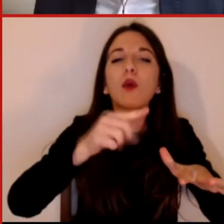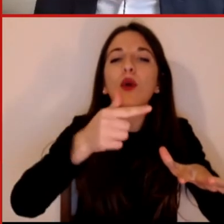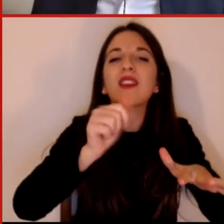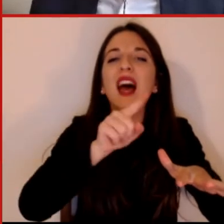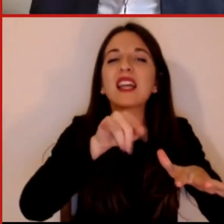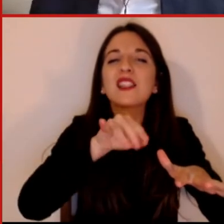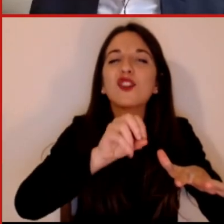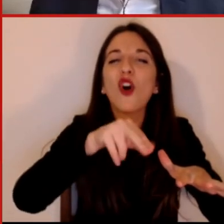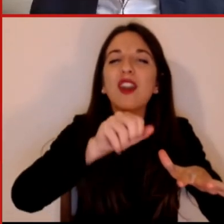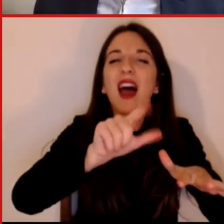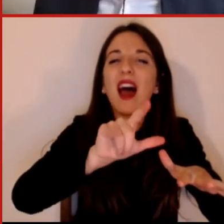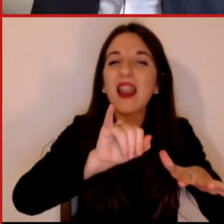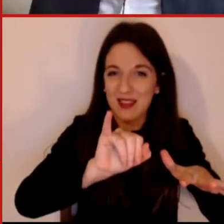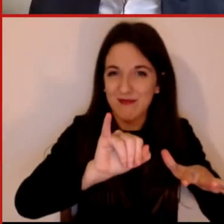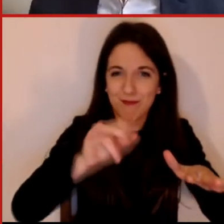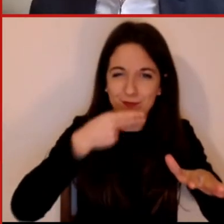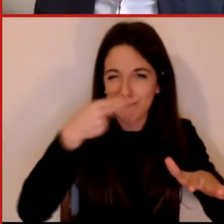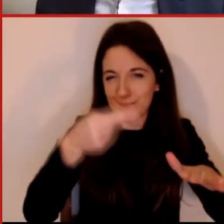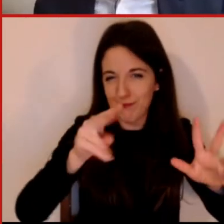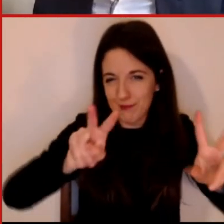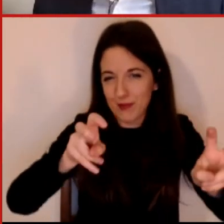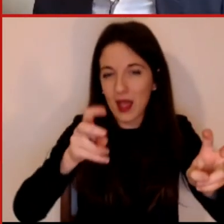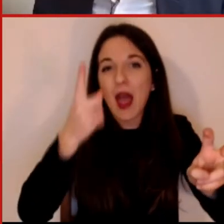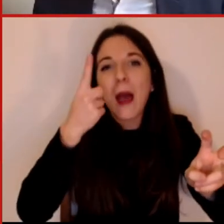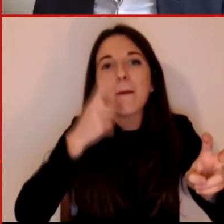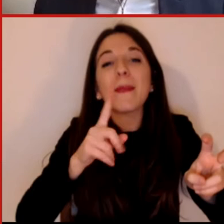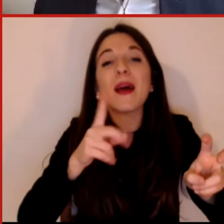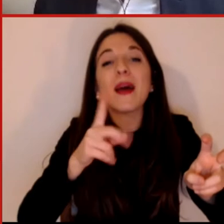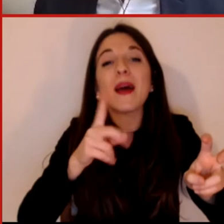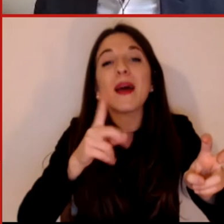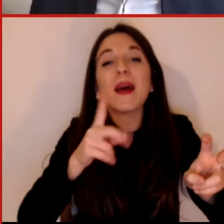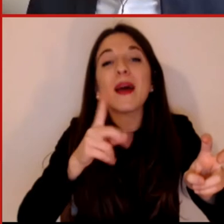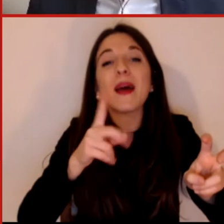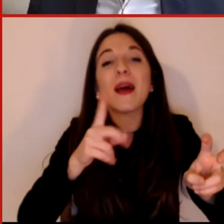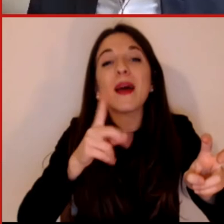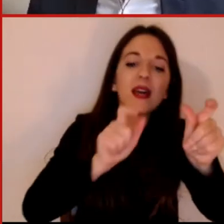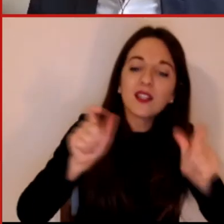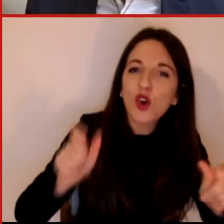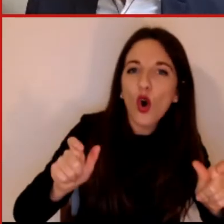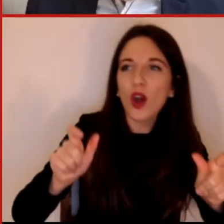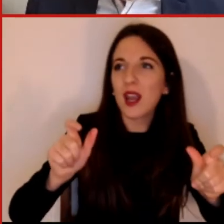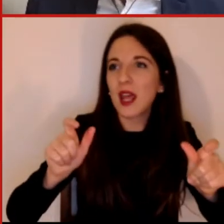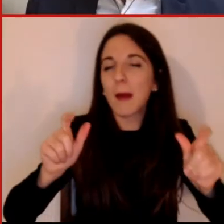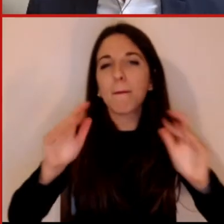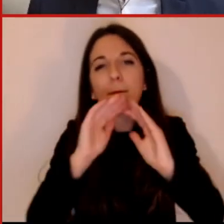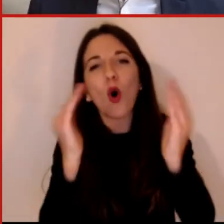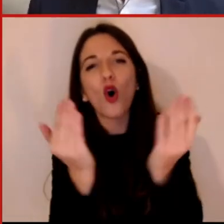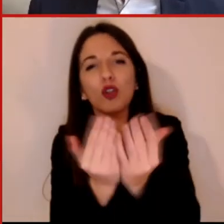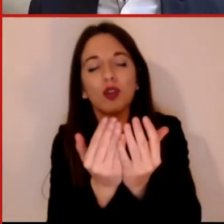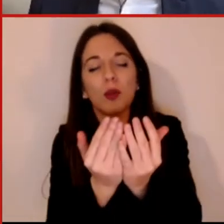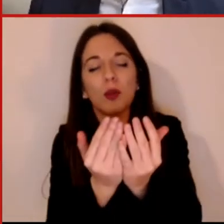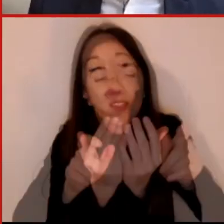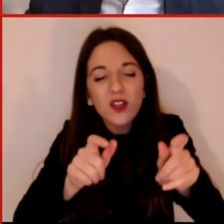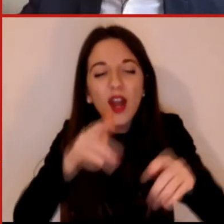attitudini, con le loro abitudini giornaliere, con i loro bisogni e questi algoritmi ci